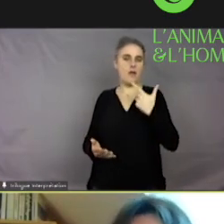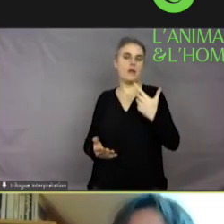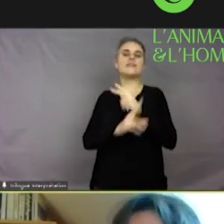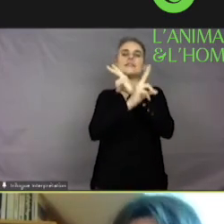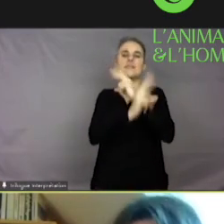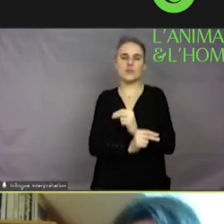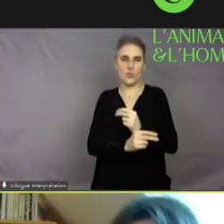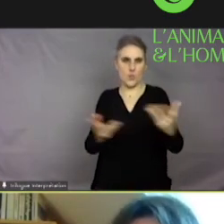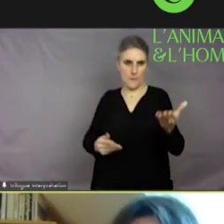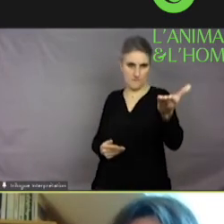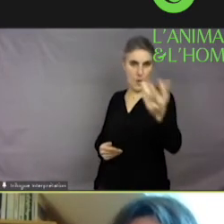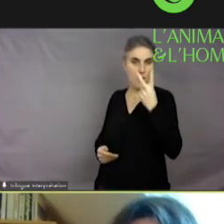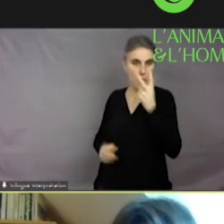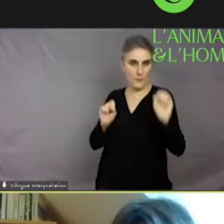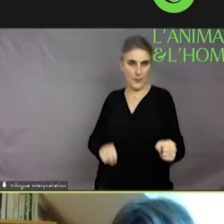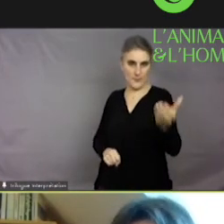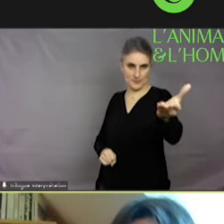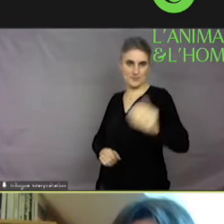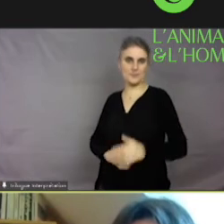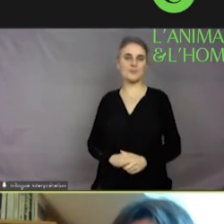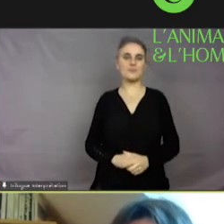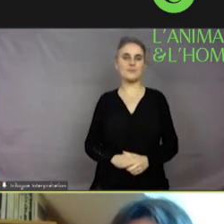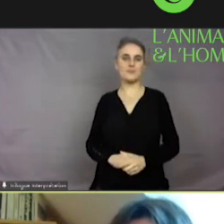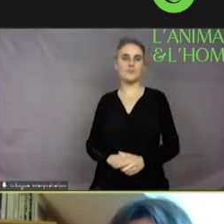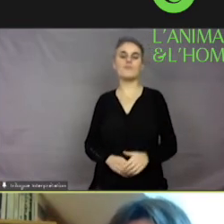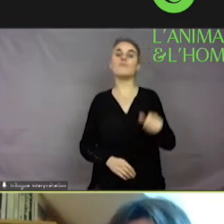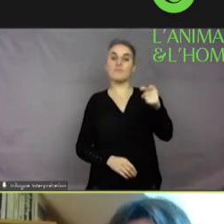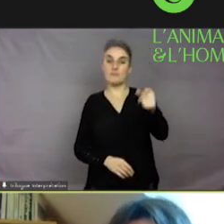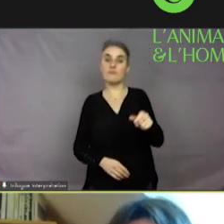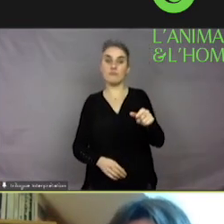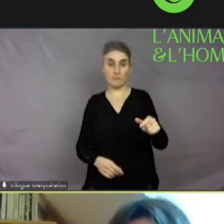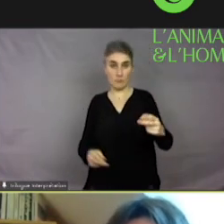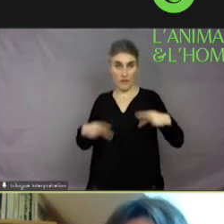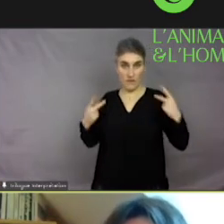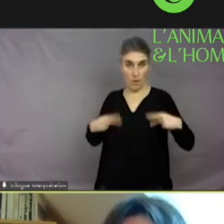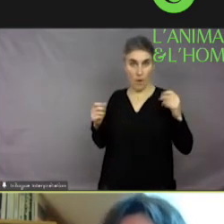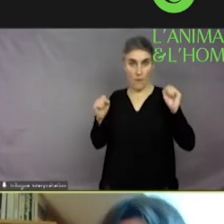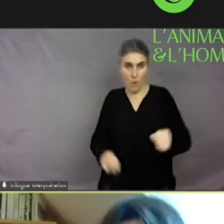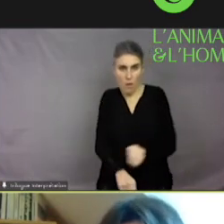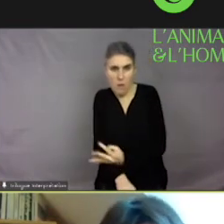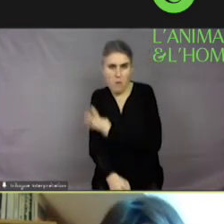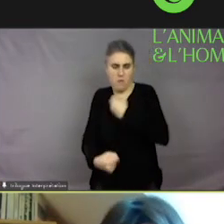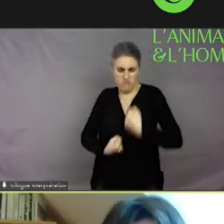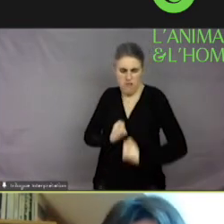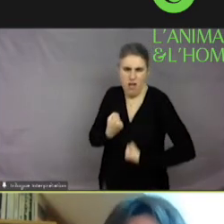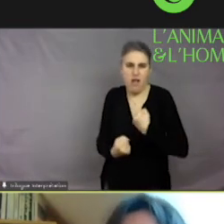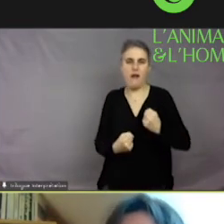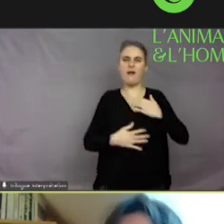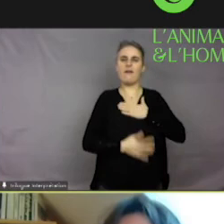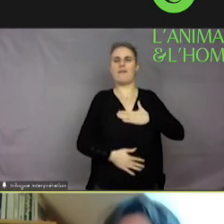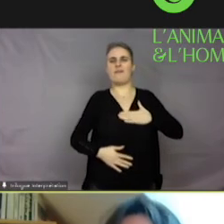définition. Sentience, pour un être vivant, capacité à ressentir les émotions, la douleur, le bien-être, etc.,